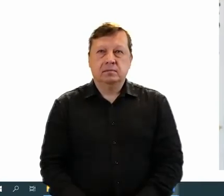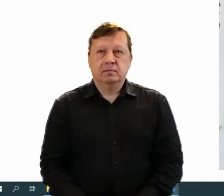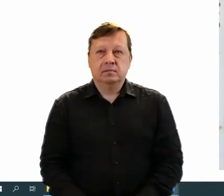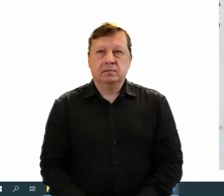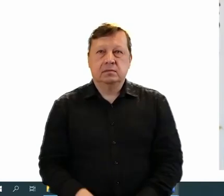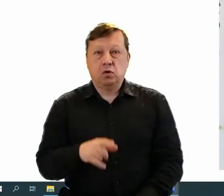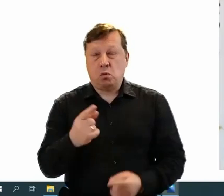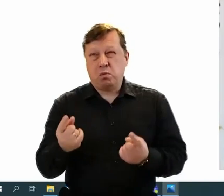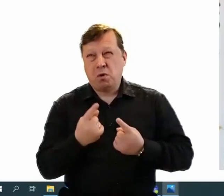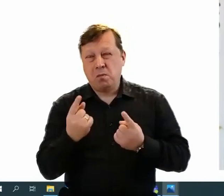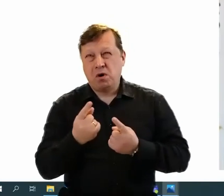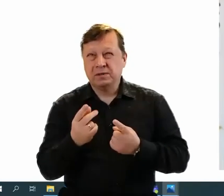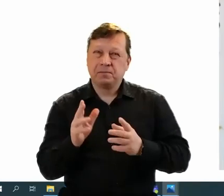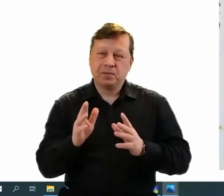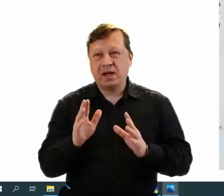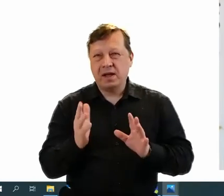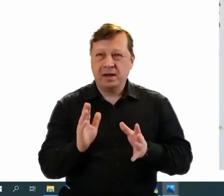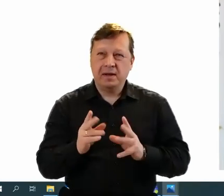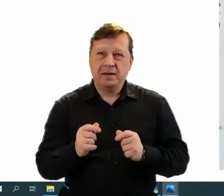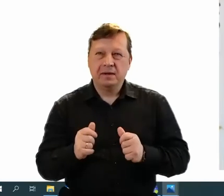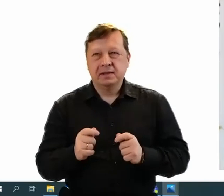nie promocja, tylko...